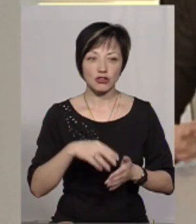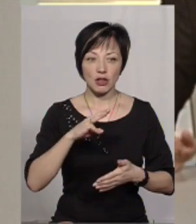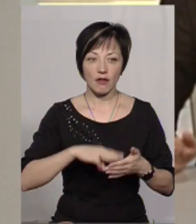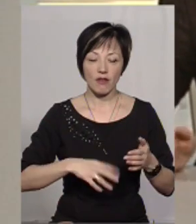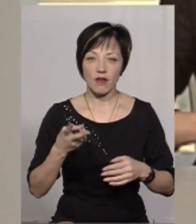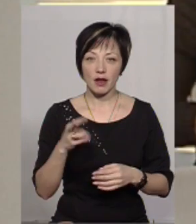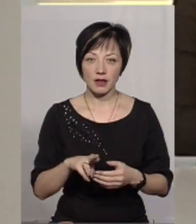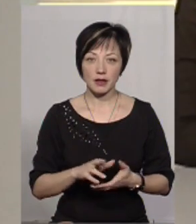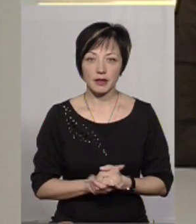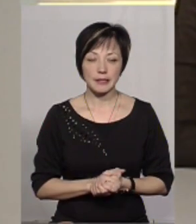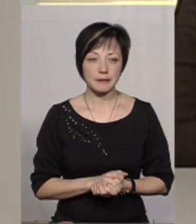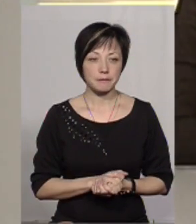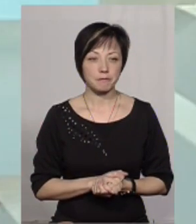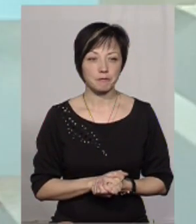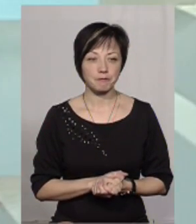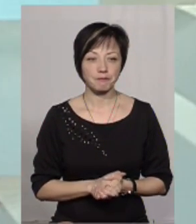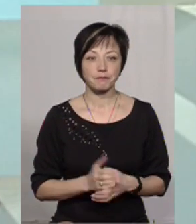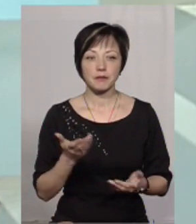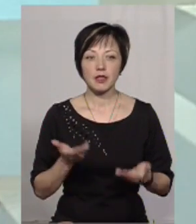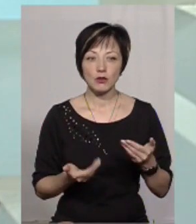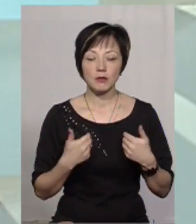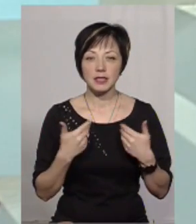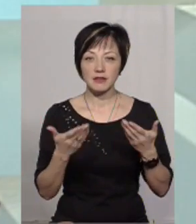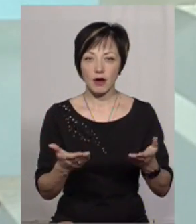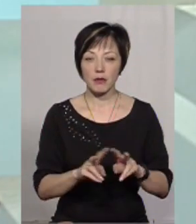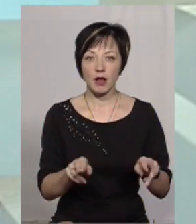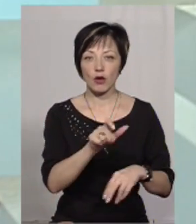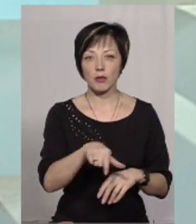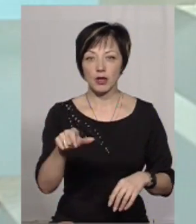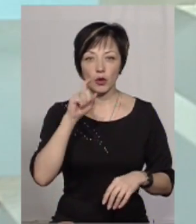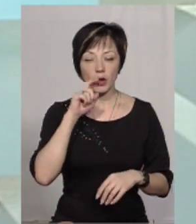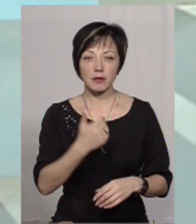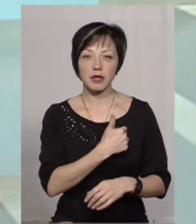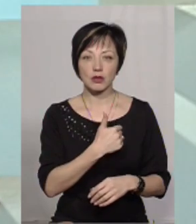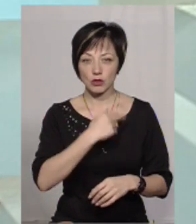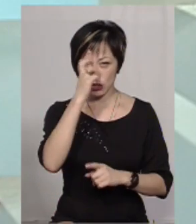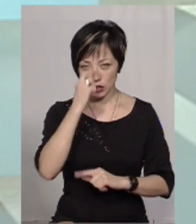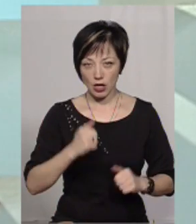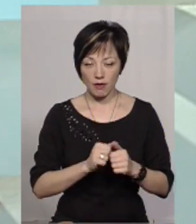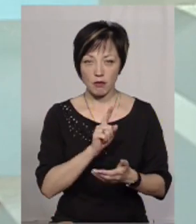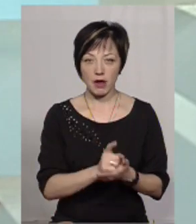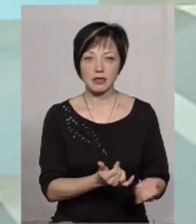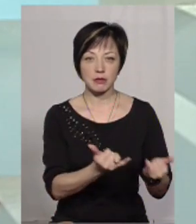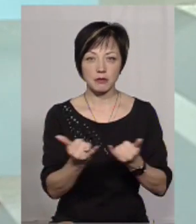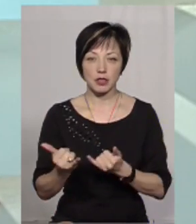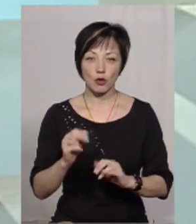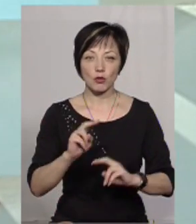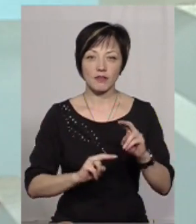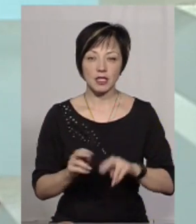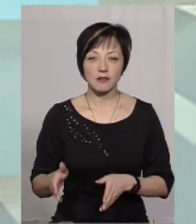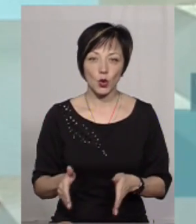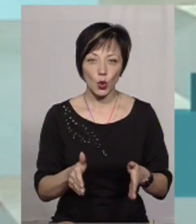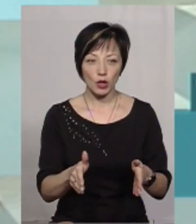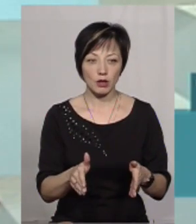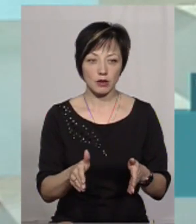Штрафування? Так. Ви знаєте, якщо ми з вами, як громадяни України, претендуємо на те, що держава має забезпечити будівництво